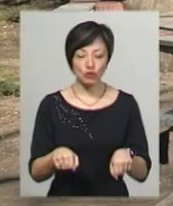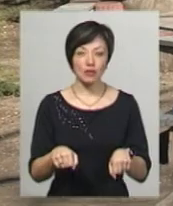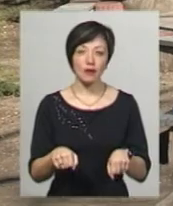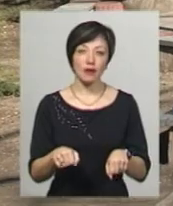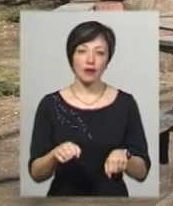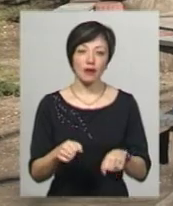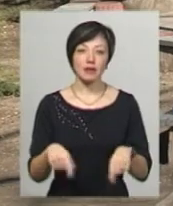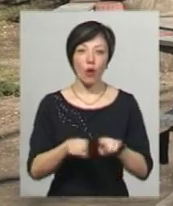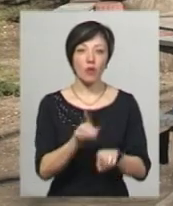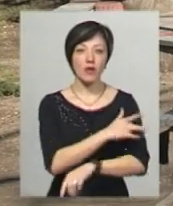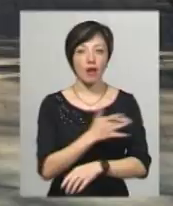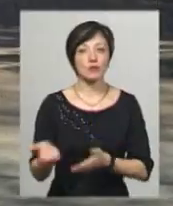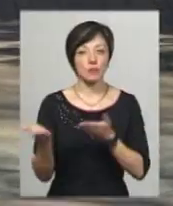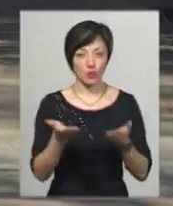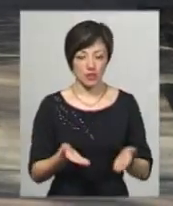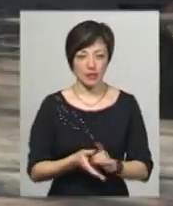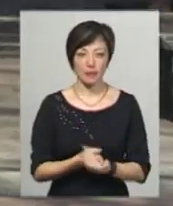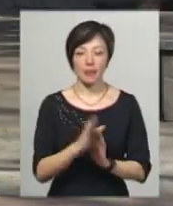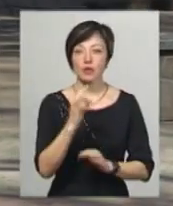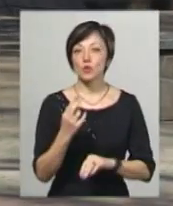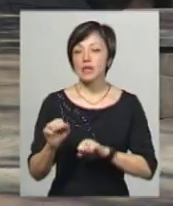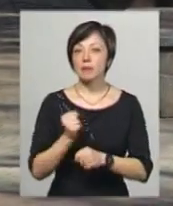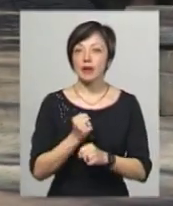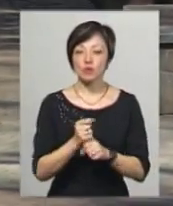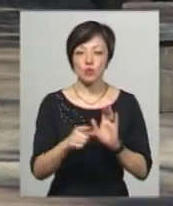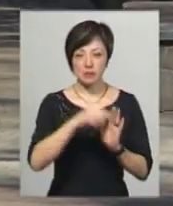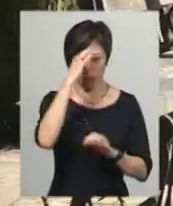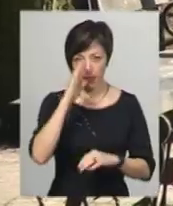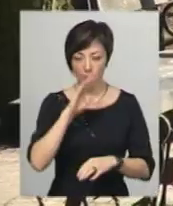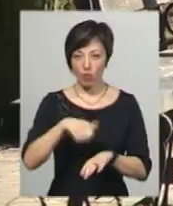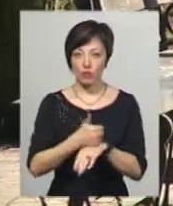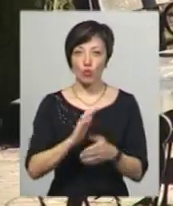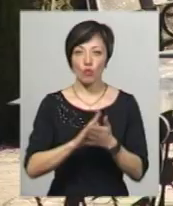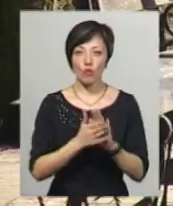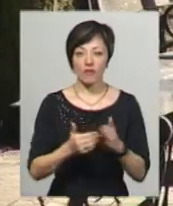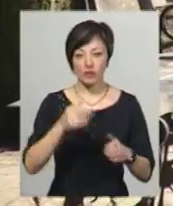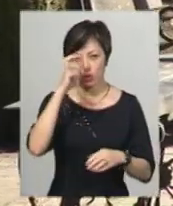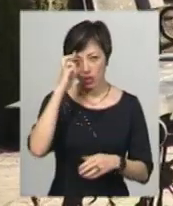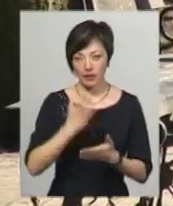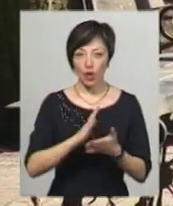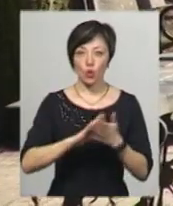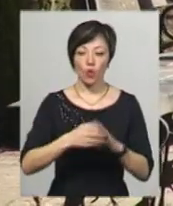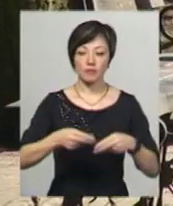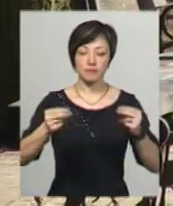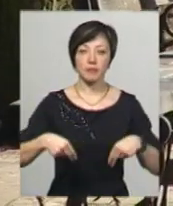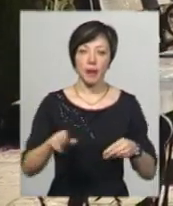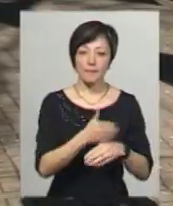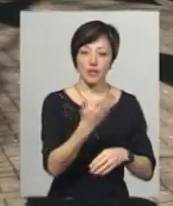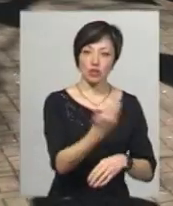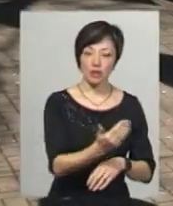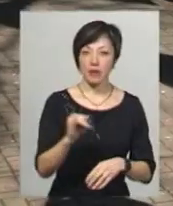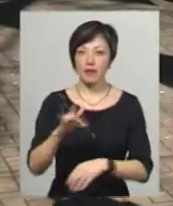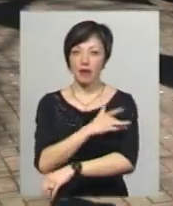таку няню запросити. Соцзахист працює з батьками і головною умовою від держави є договір, складений між ними та